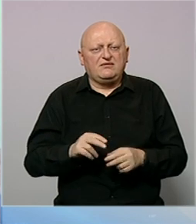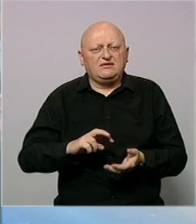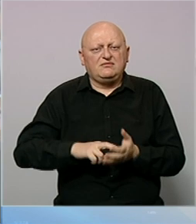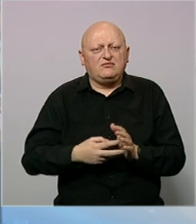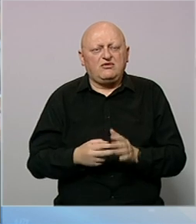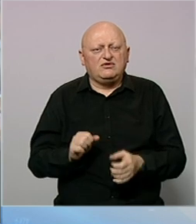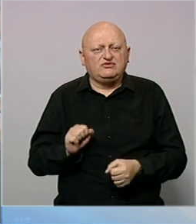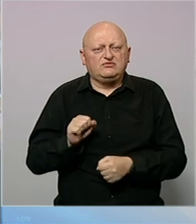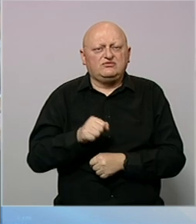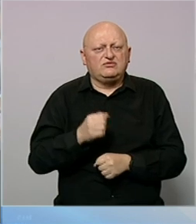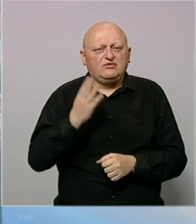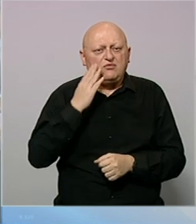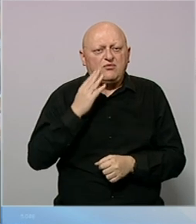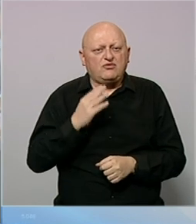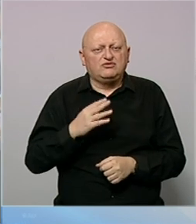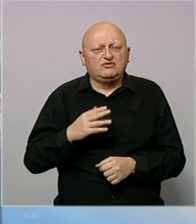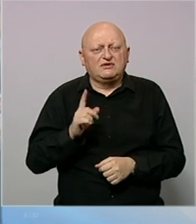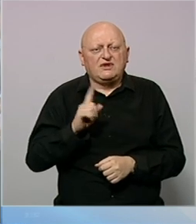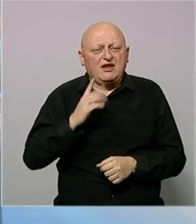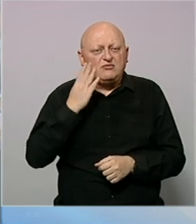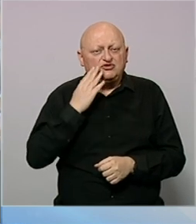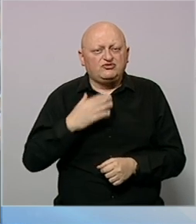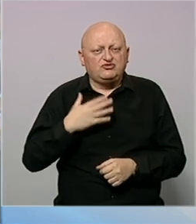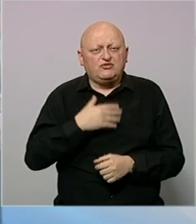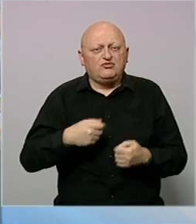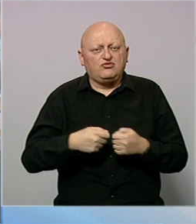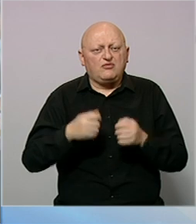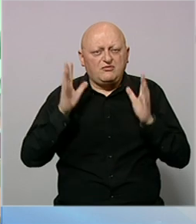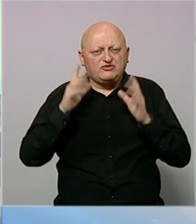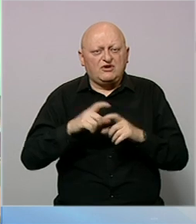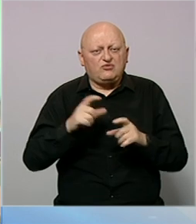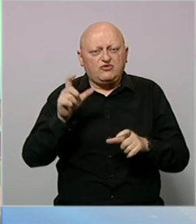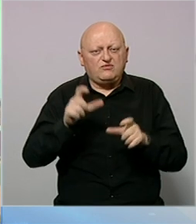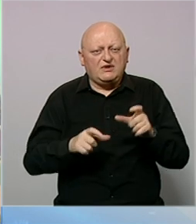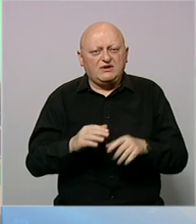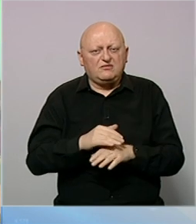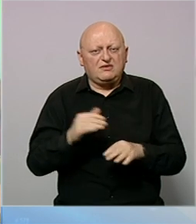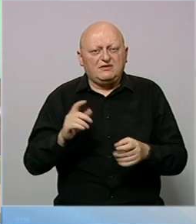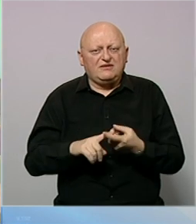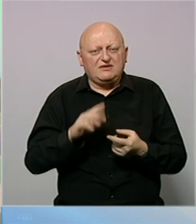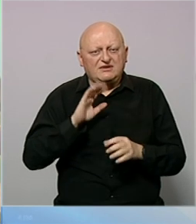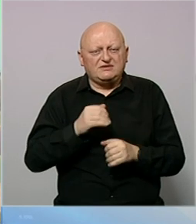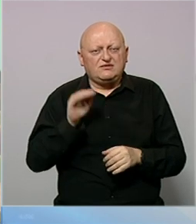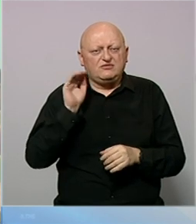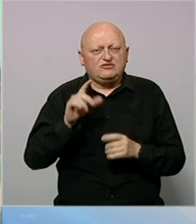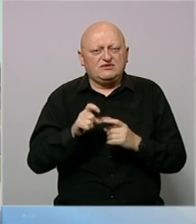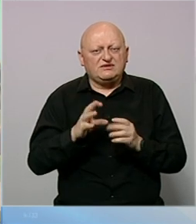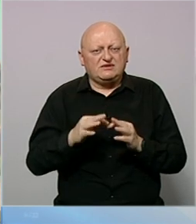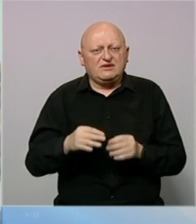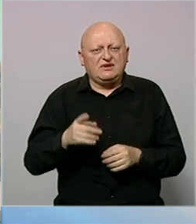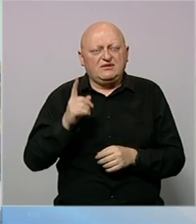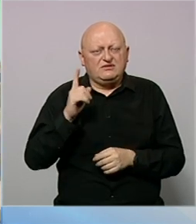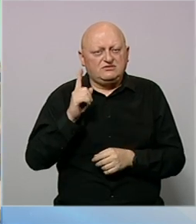formirati pravnim i političkim nasiljem nepoštujući volju kluba Bošnjaka u Domu naroda Parlamenta Federacije Bosne i